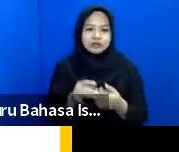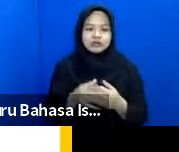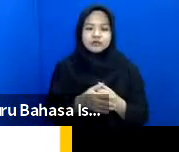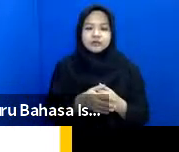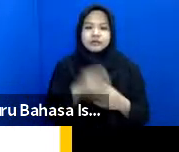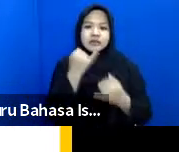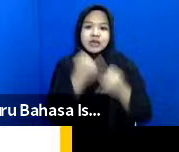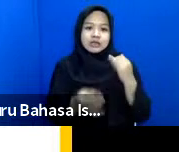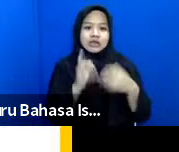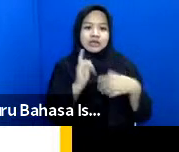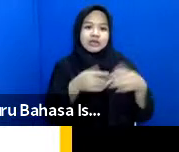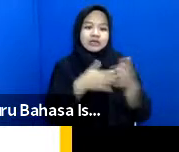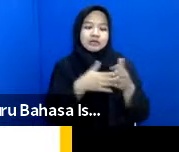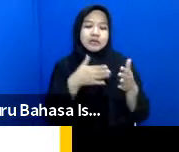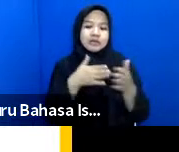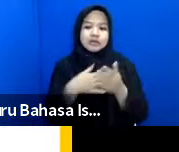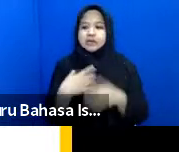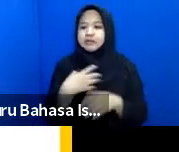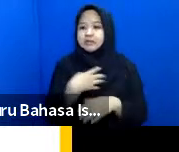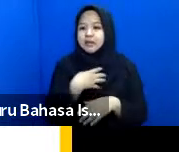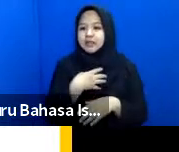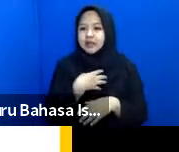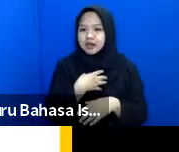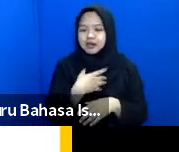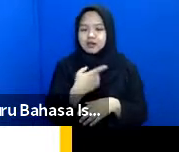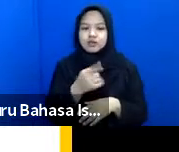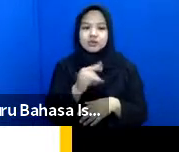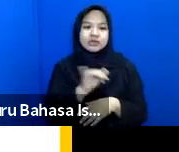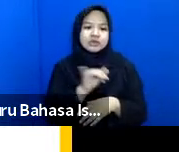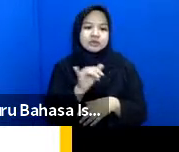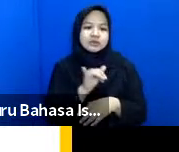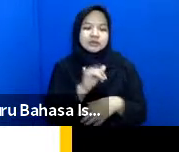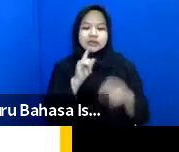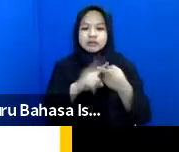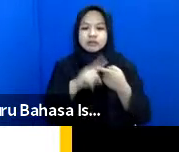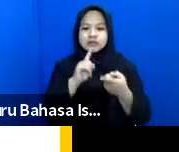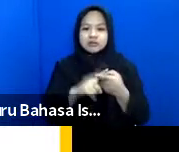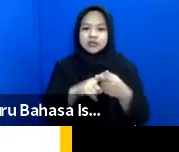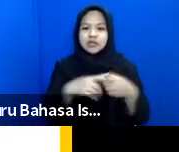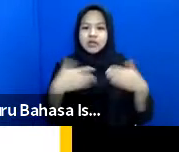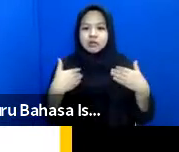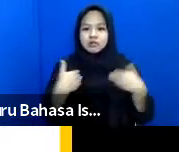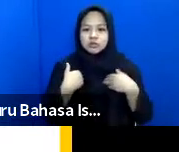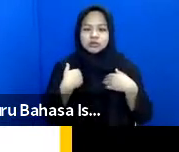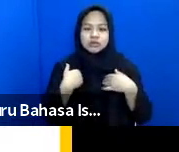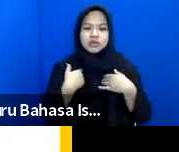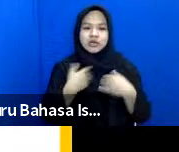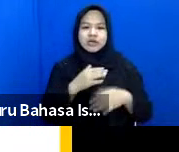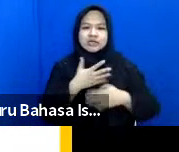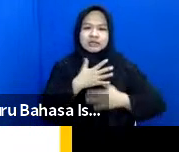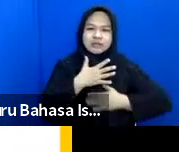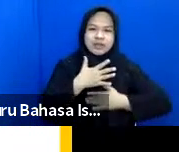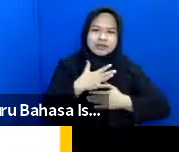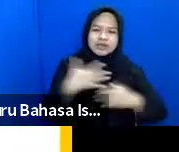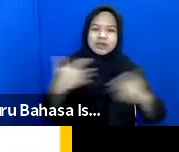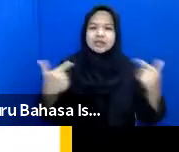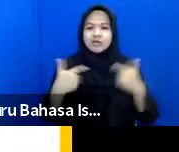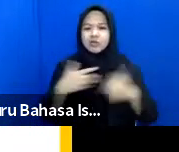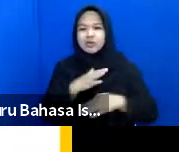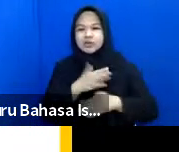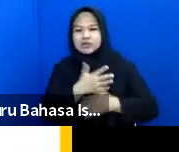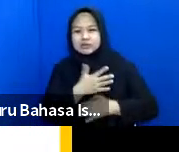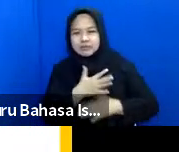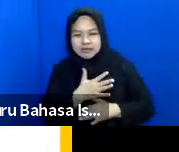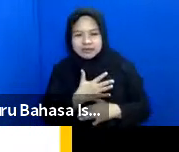terakhir ada keterbatasan fungsi tubuh mental seperti teman-teman yang memiliki anxiety atau gangguan kecemasan